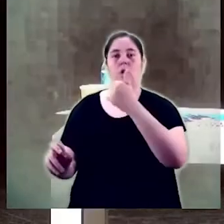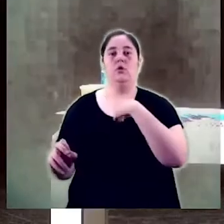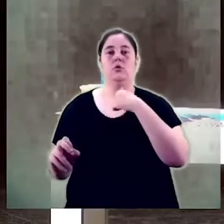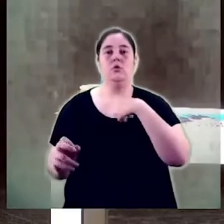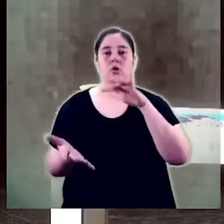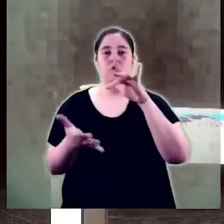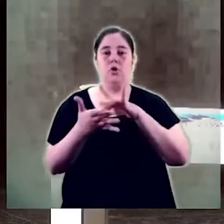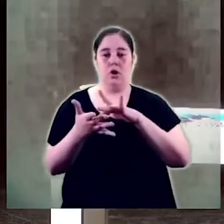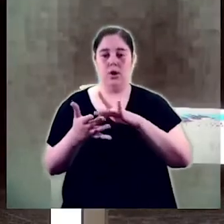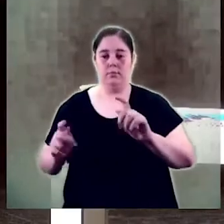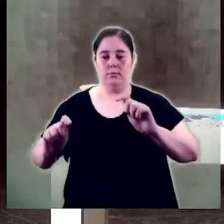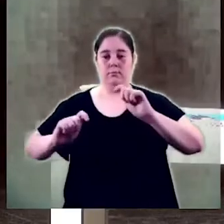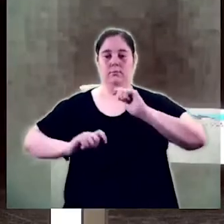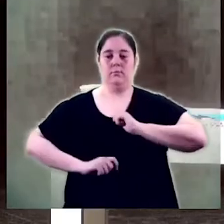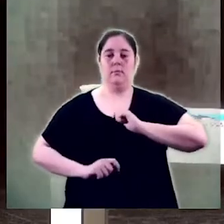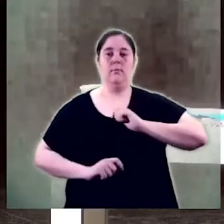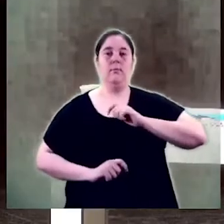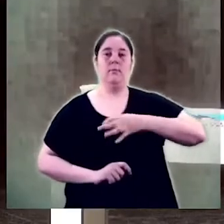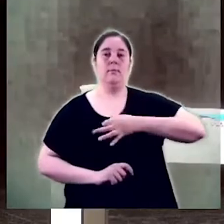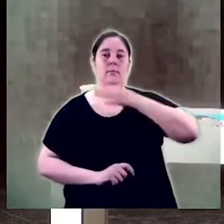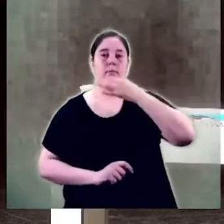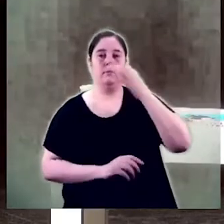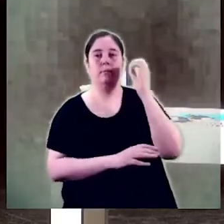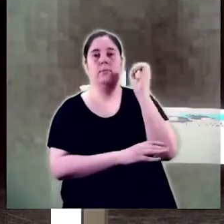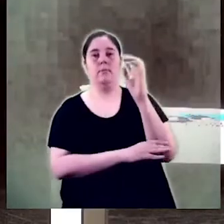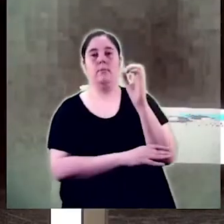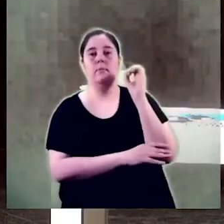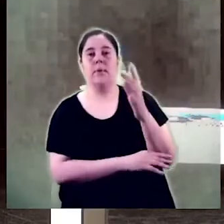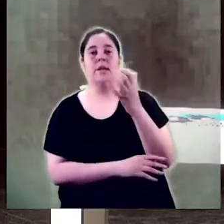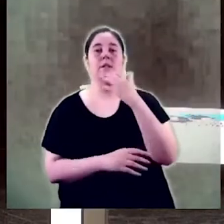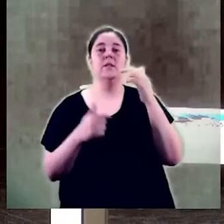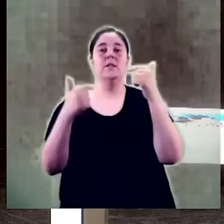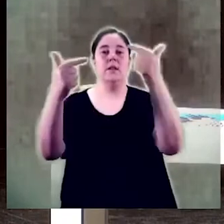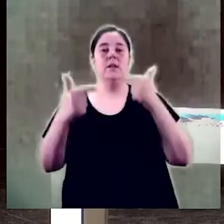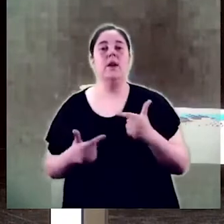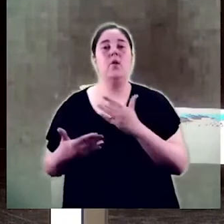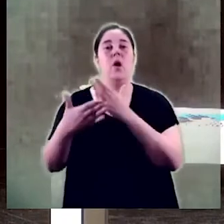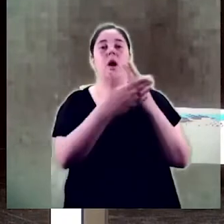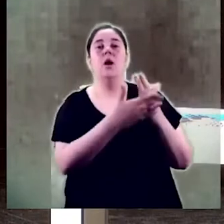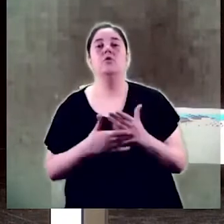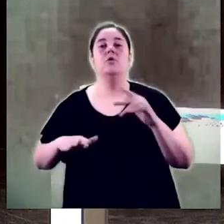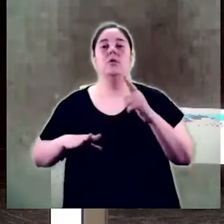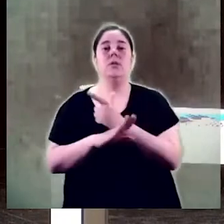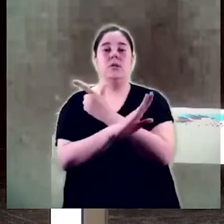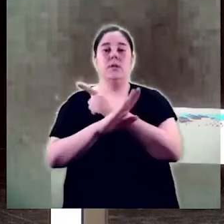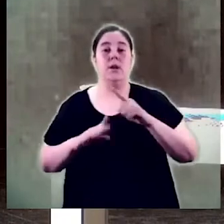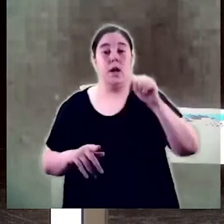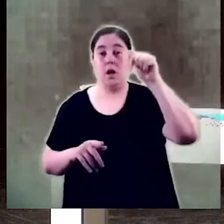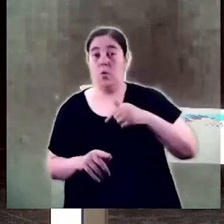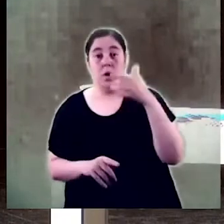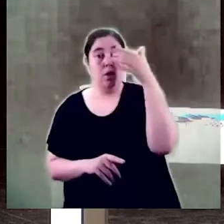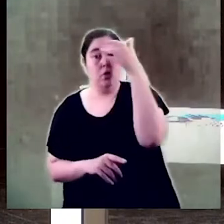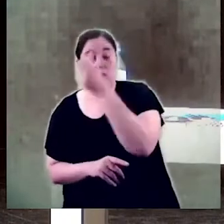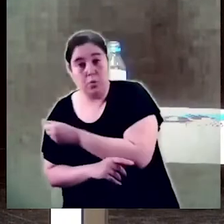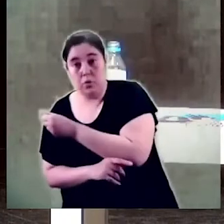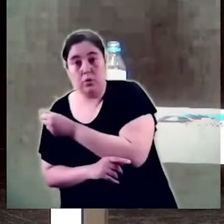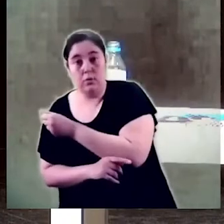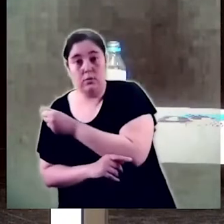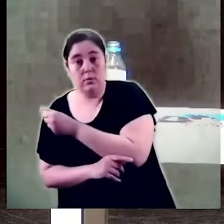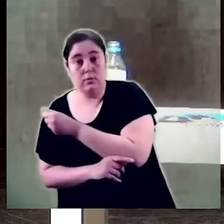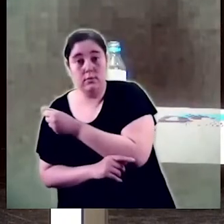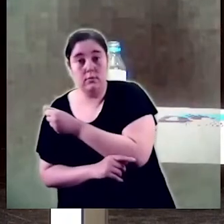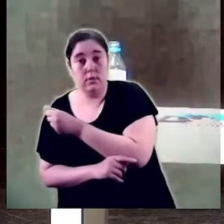entomo l'encàrrec d'una xerrada sobre la importància d'un grau en estudis de gènere amb el convenciment que avui no puc